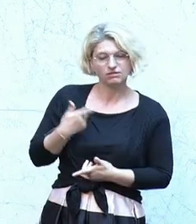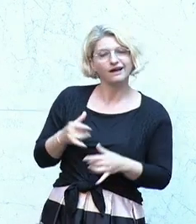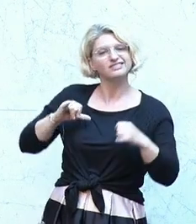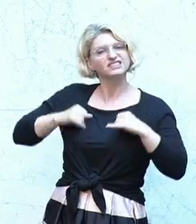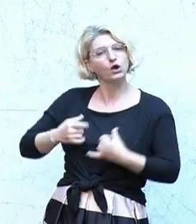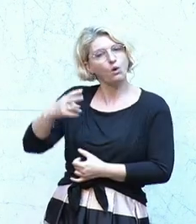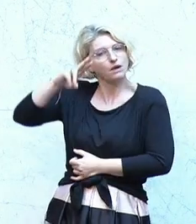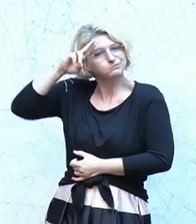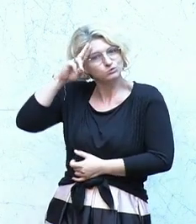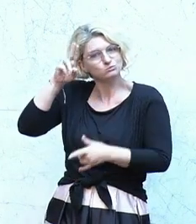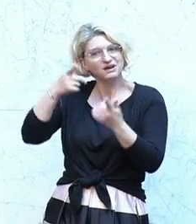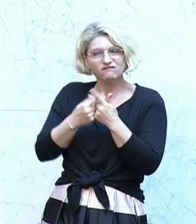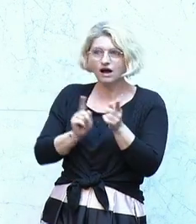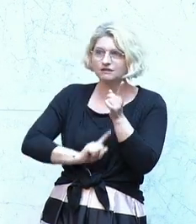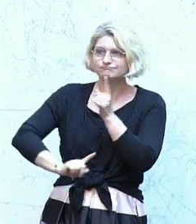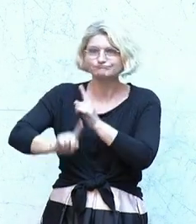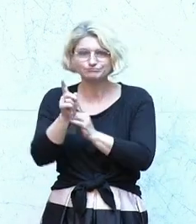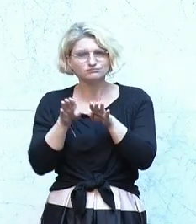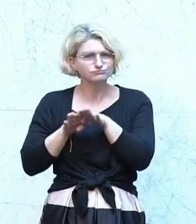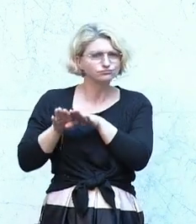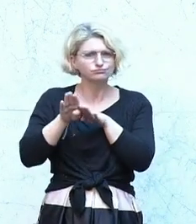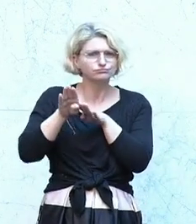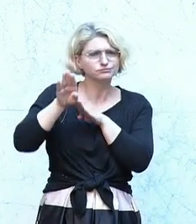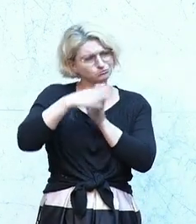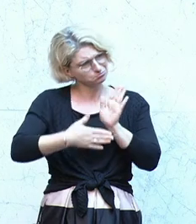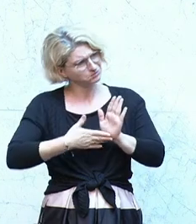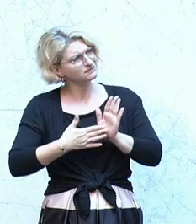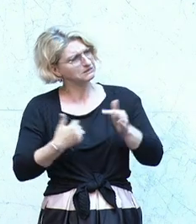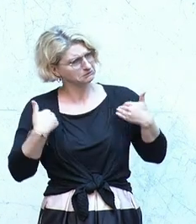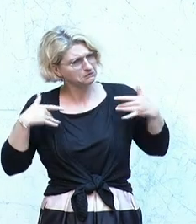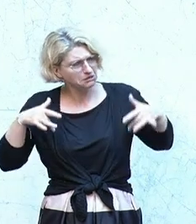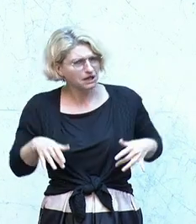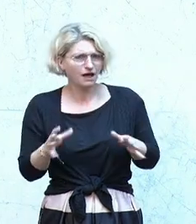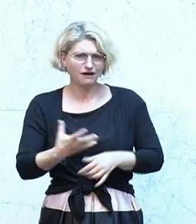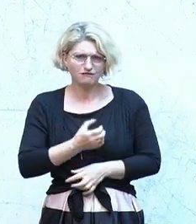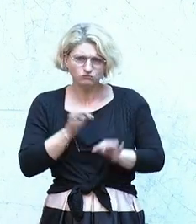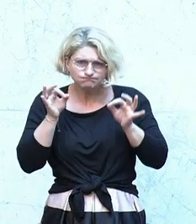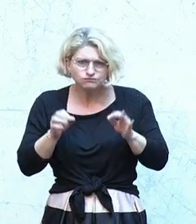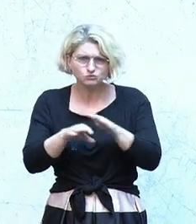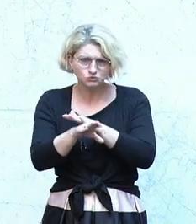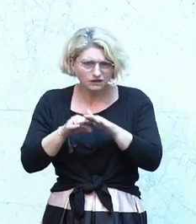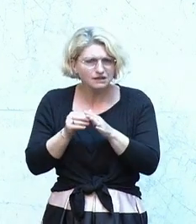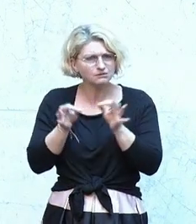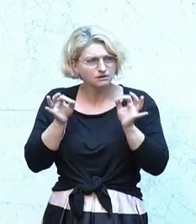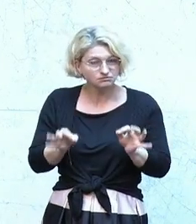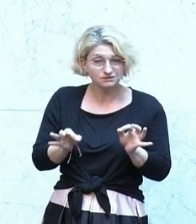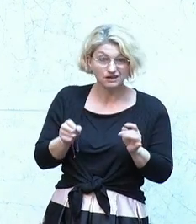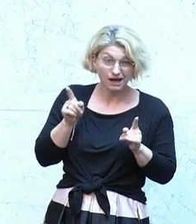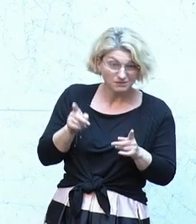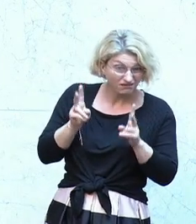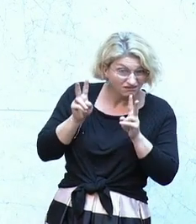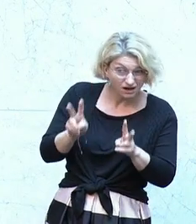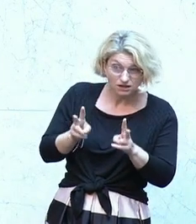der ausgezogen ist, um es allen zu beweisen, um ein richtig erfolgreicher Unternehmer zu werden. Doch geworden ist es eine Geschichte des